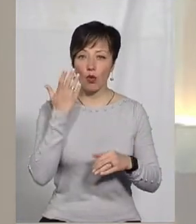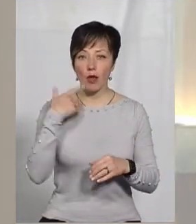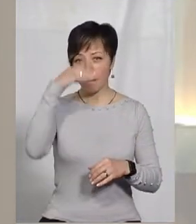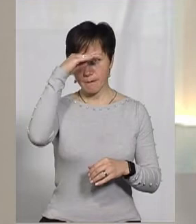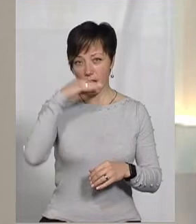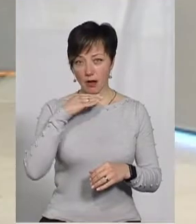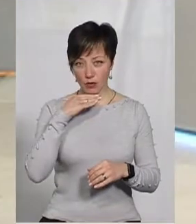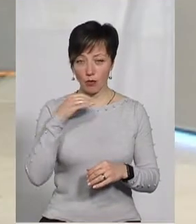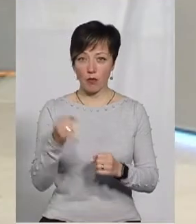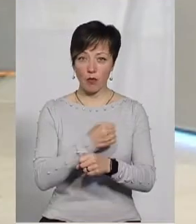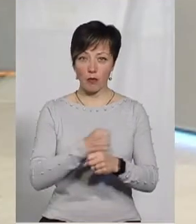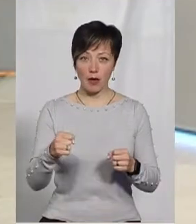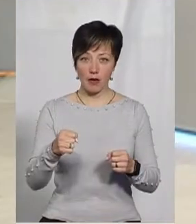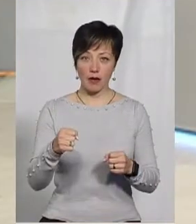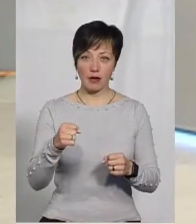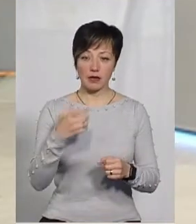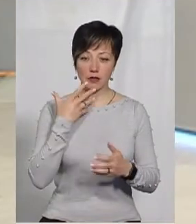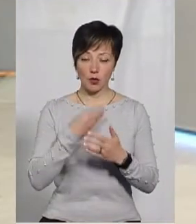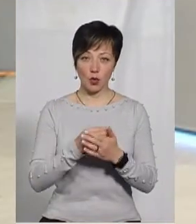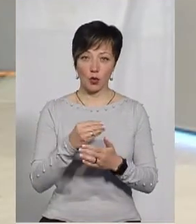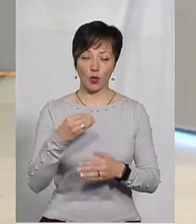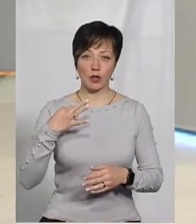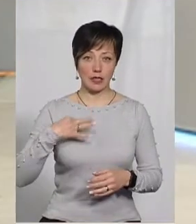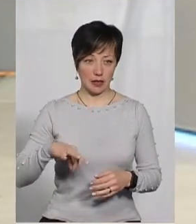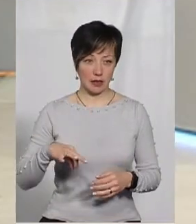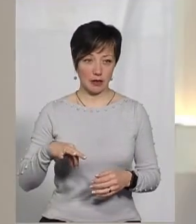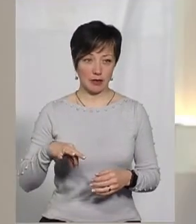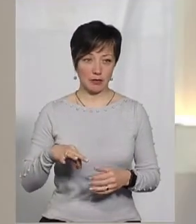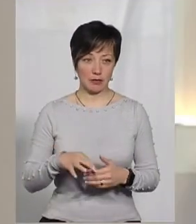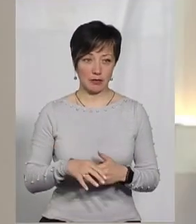батько побив малолітню дитину свого сина.